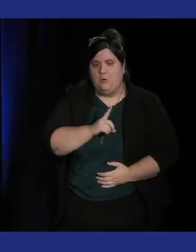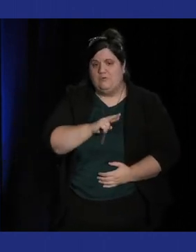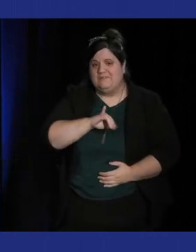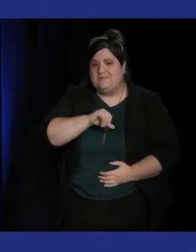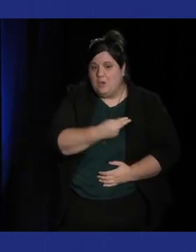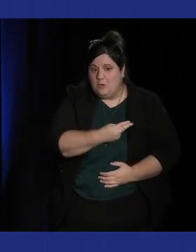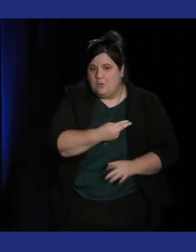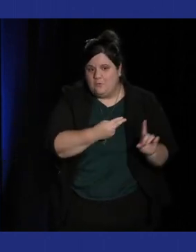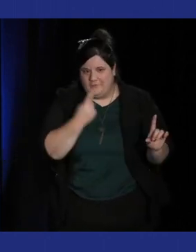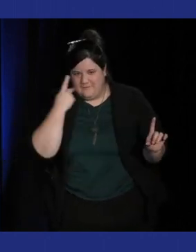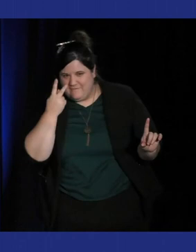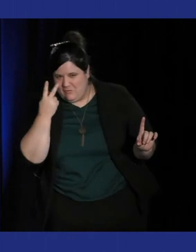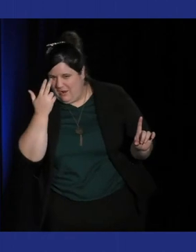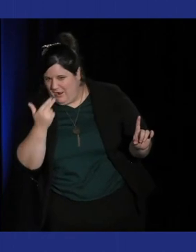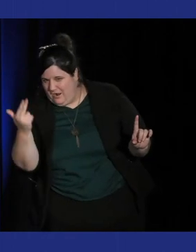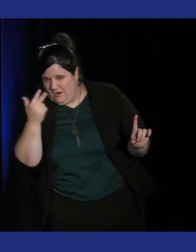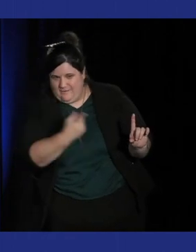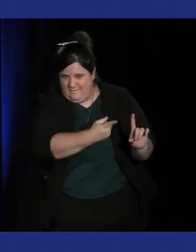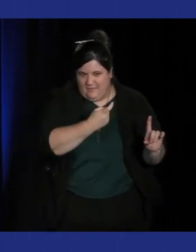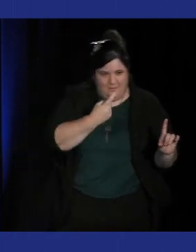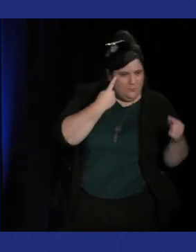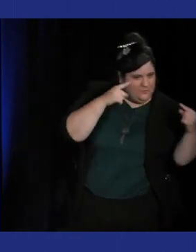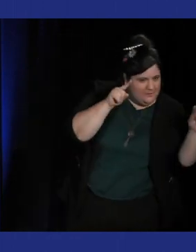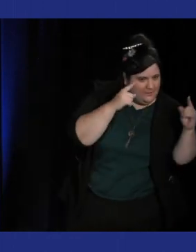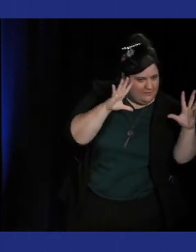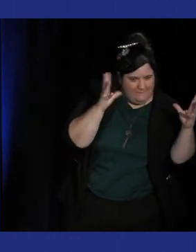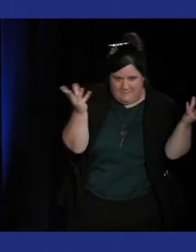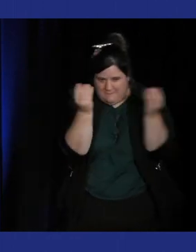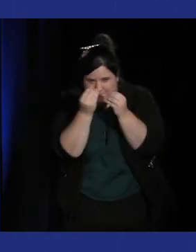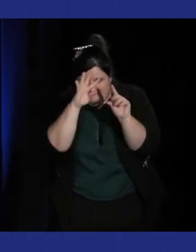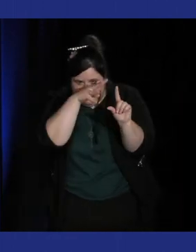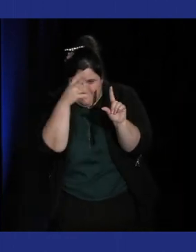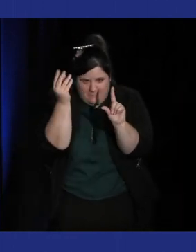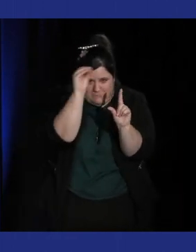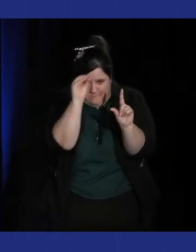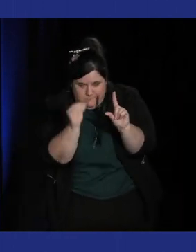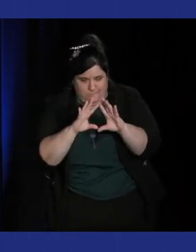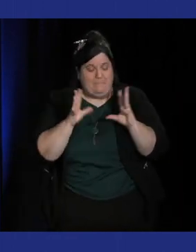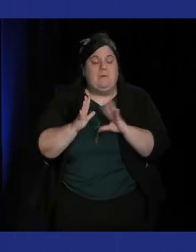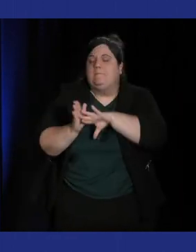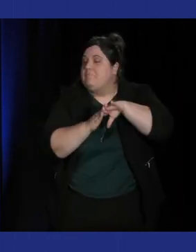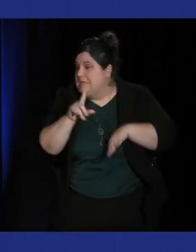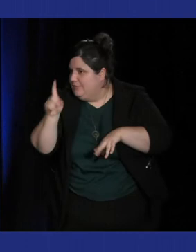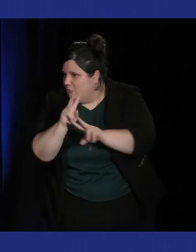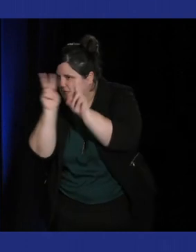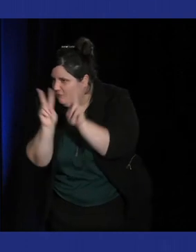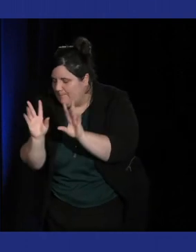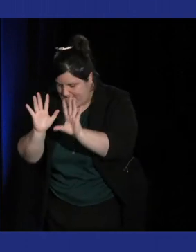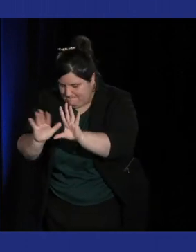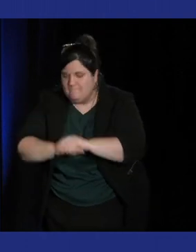des va-et-vient presque entre des partitions musicales et autres alors ma question par contre elle est différente c'était une